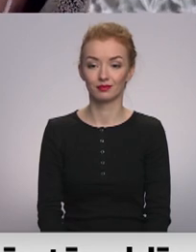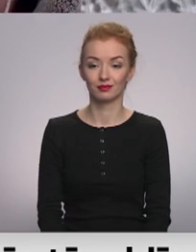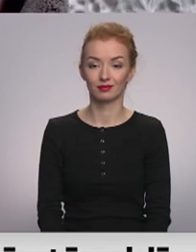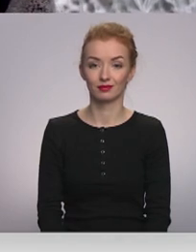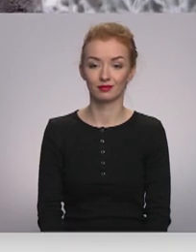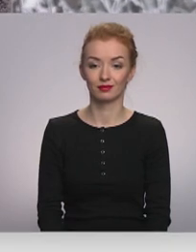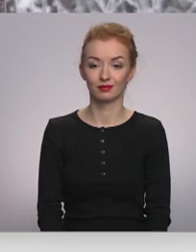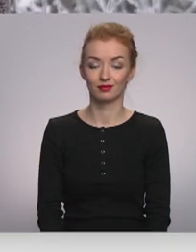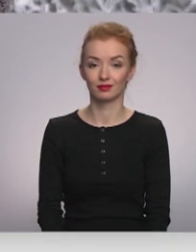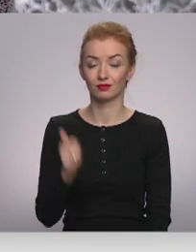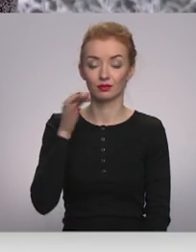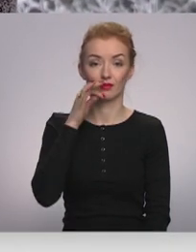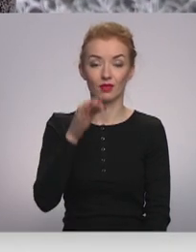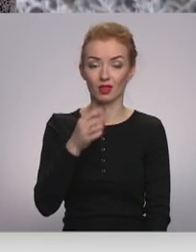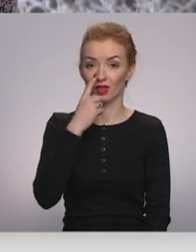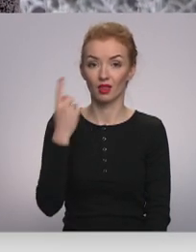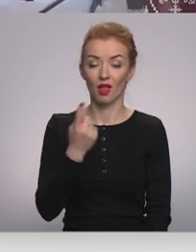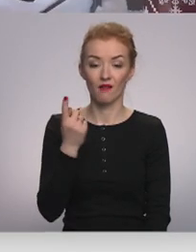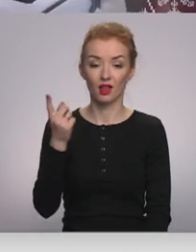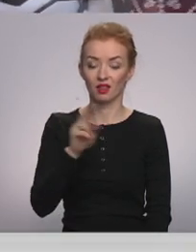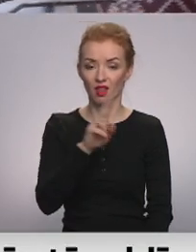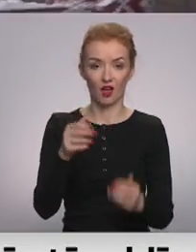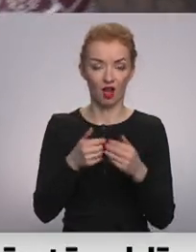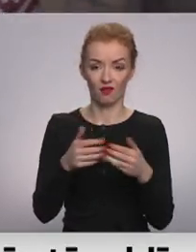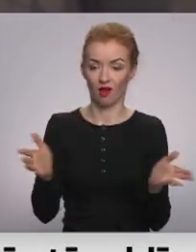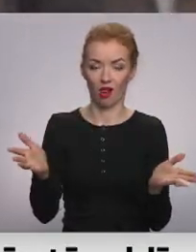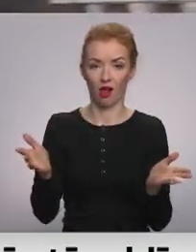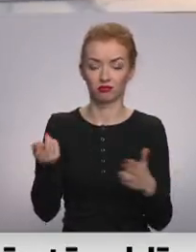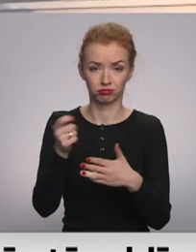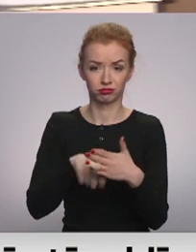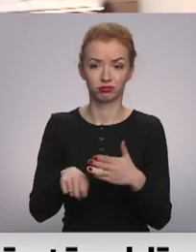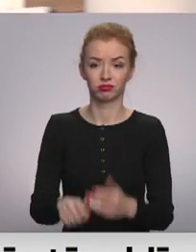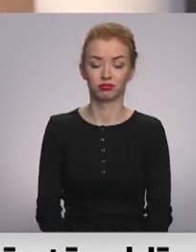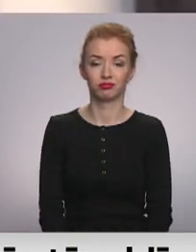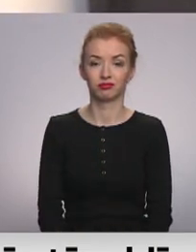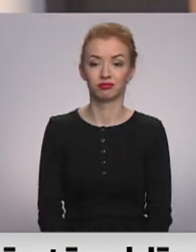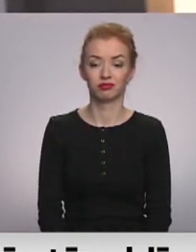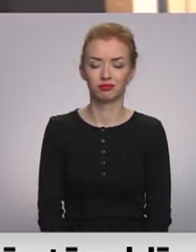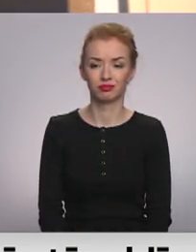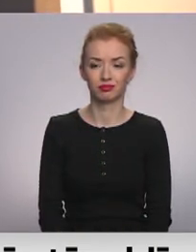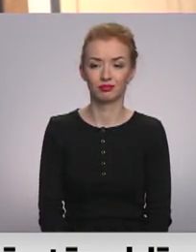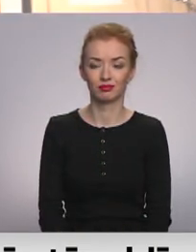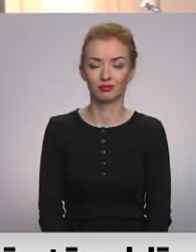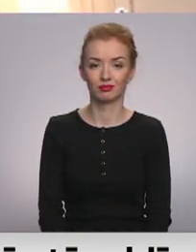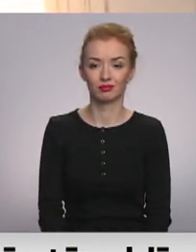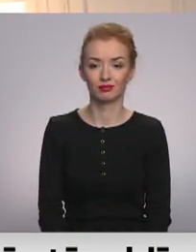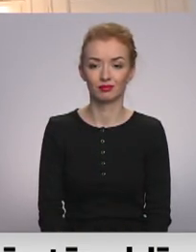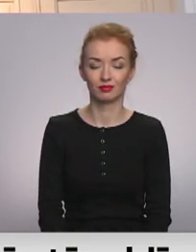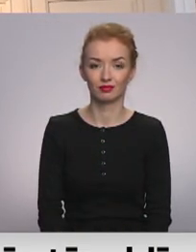nevar vaļā, jo nevar neko. Tas tās tīkstāk, var uz to kultūras namunie ir? Nu var,